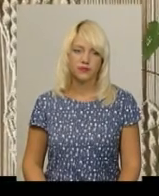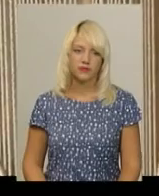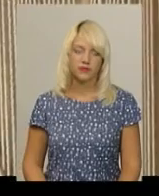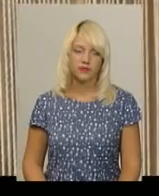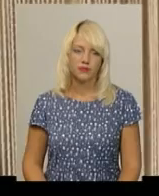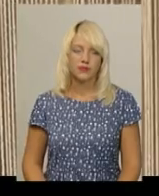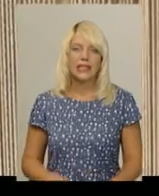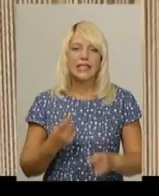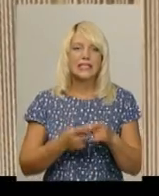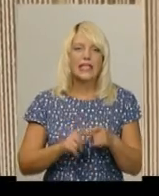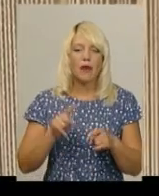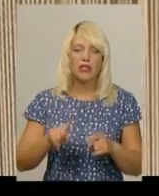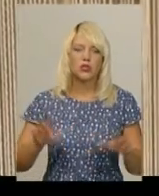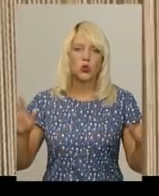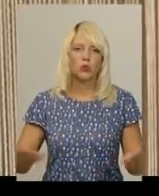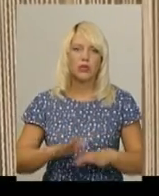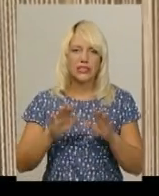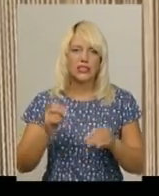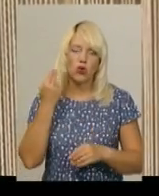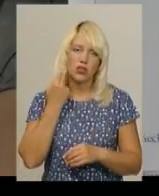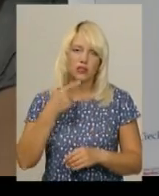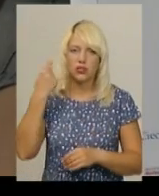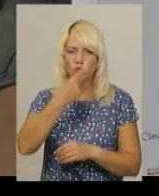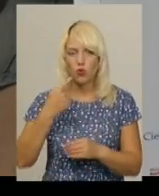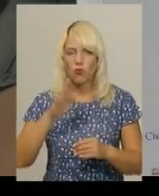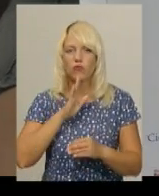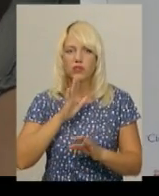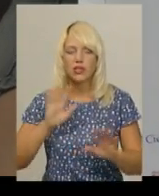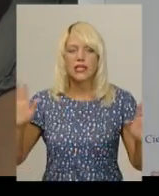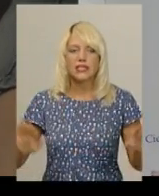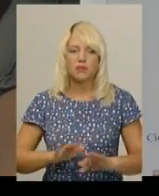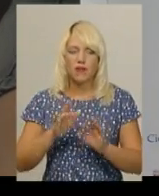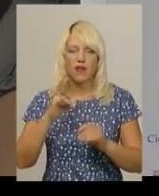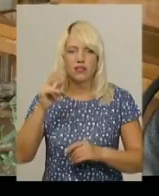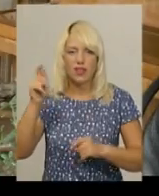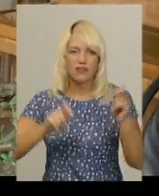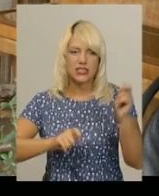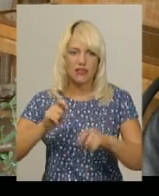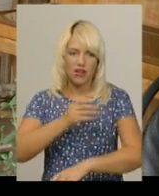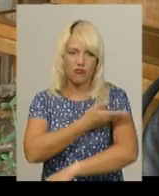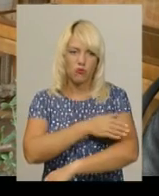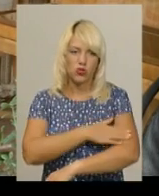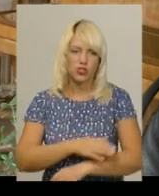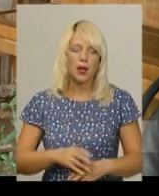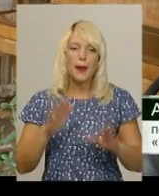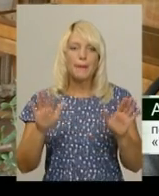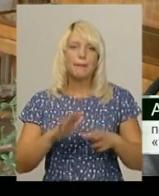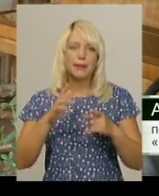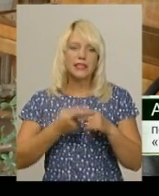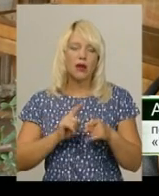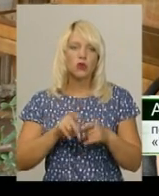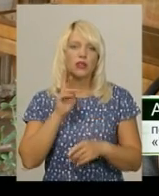Саме цю пісню «All by myself» Салін Діон Анастасія виконувала на фестивалі в Польщі. Пісня про те, як